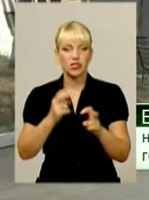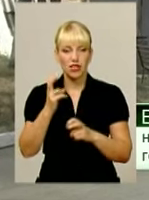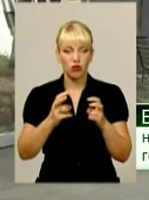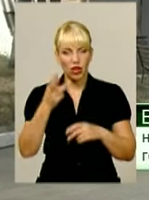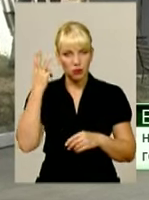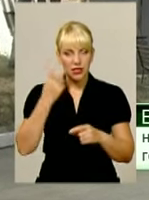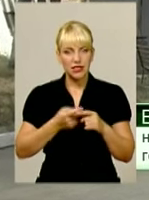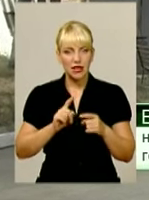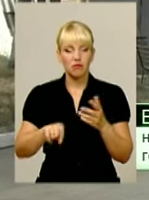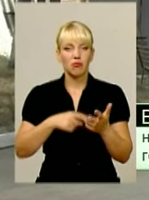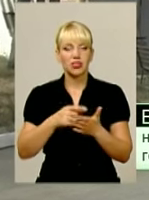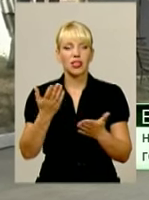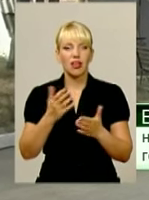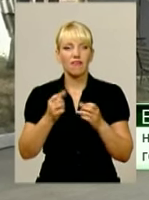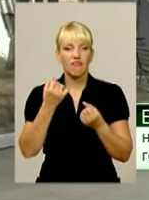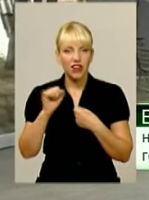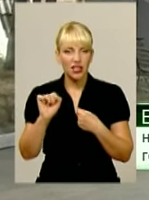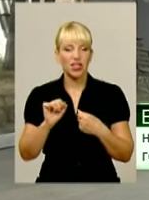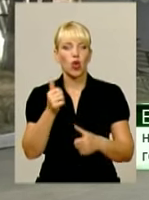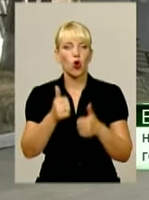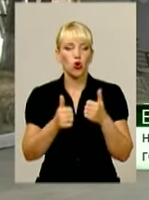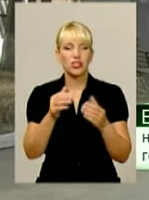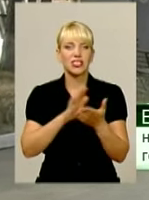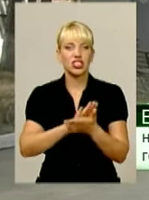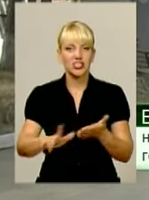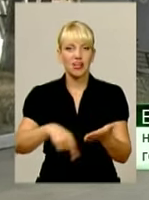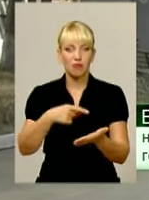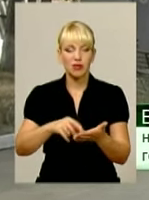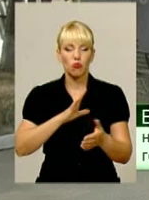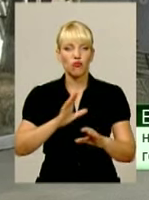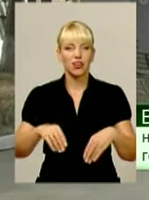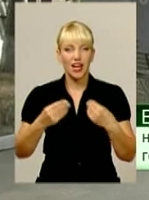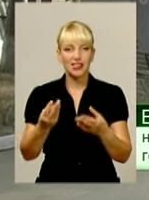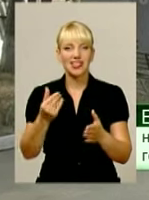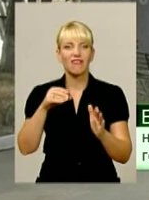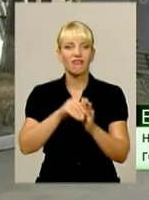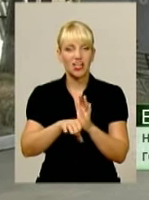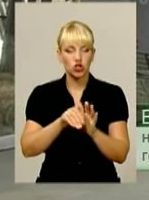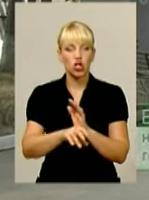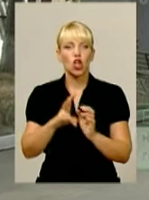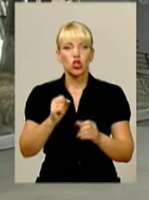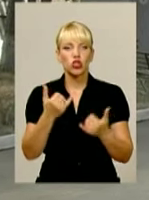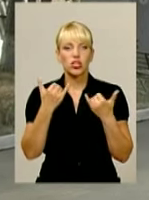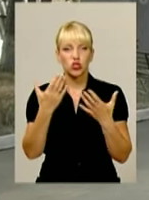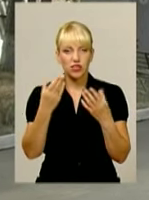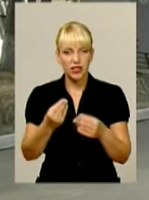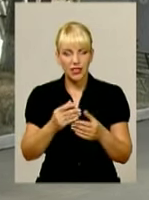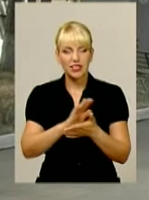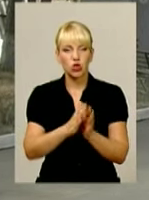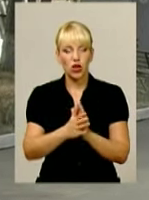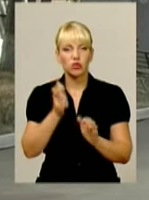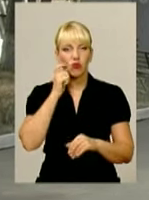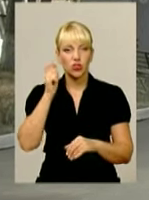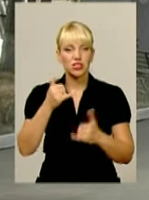виграло конкурс «Чисте місто». Був наданий інвестор, але на сьогоднішній день і за ситуацією в країні поки що